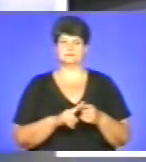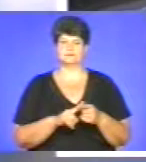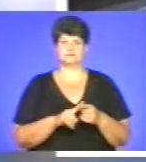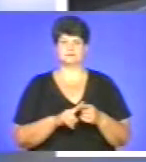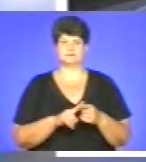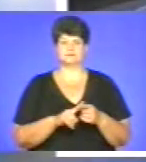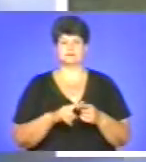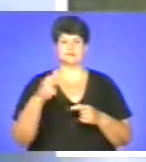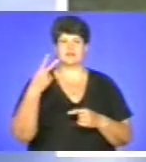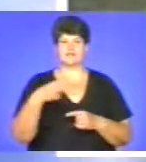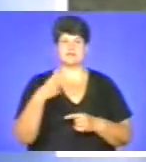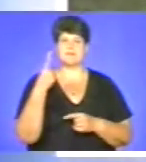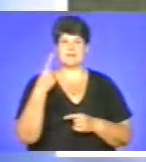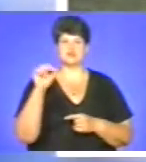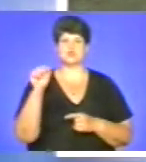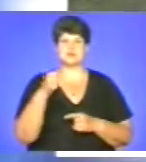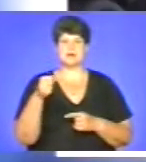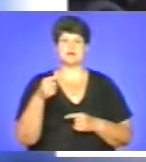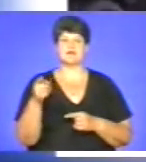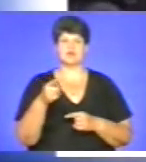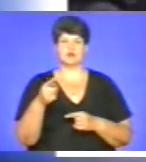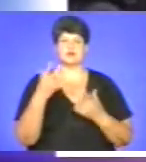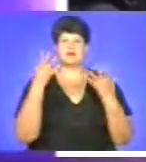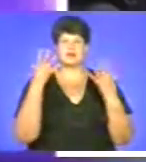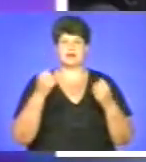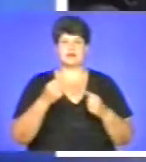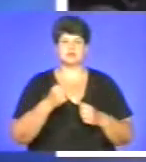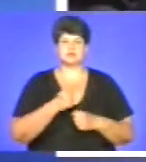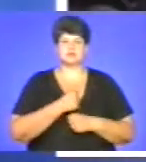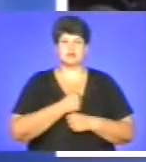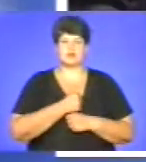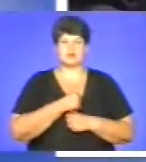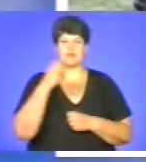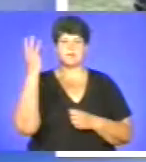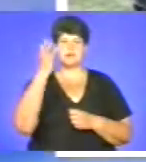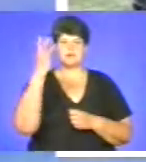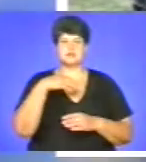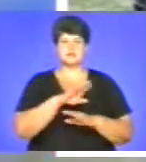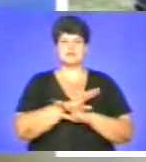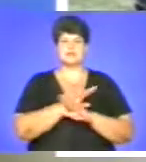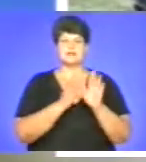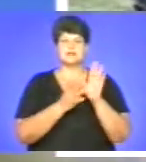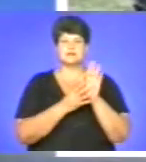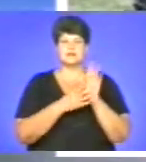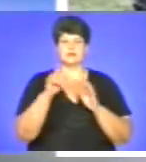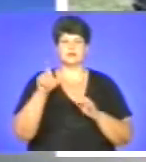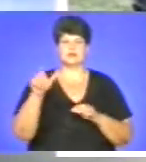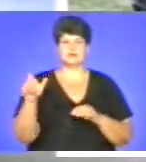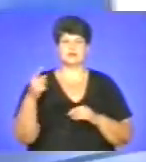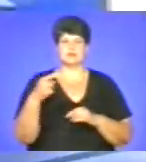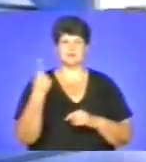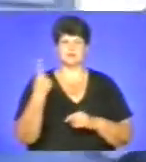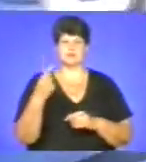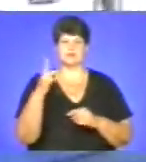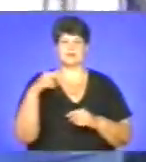21 серпня у Тернополі день жалоби. На Хмельниччині загинуло 9 жителів Тернопільщини у ДТП.